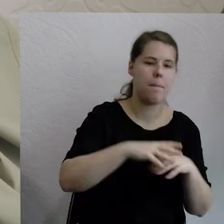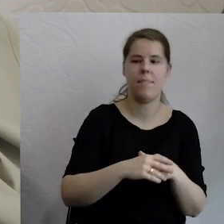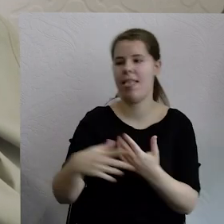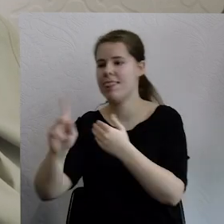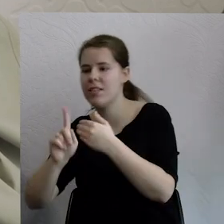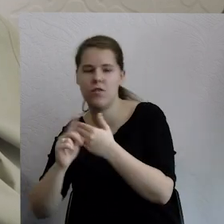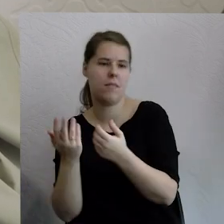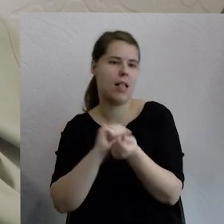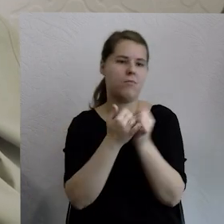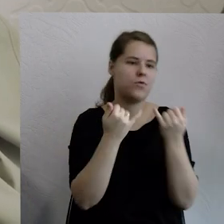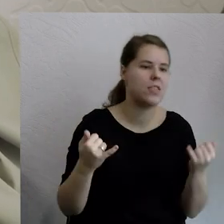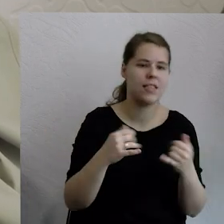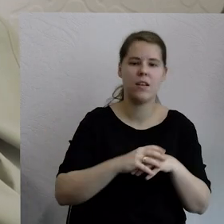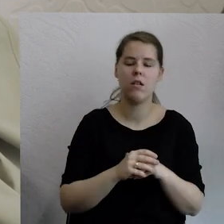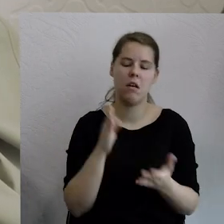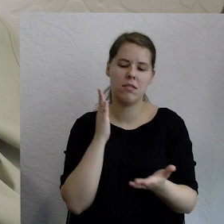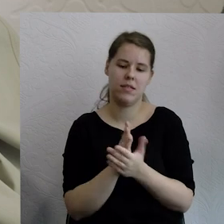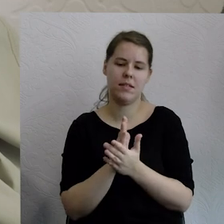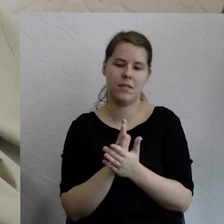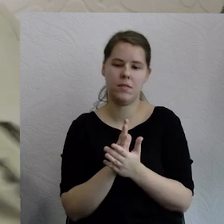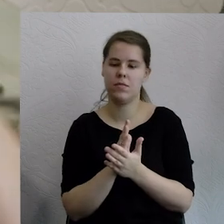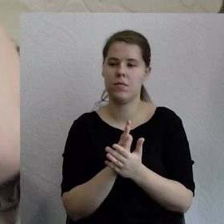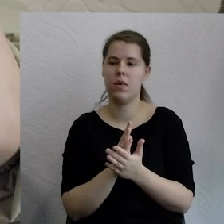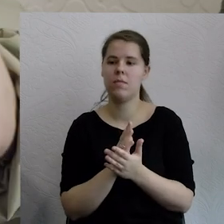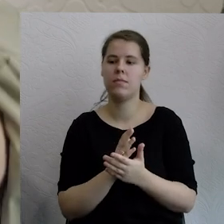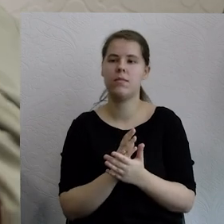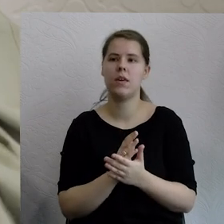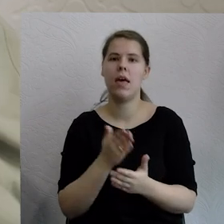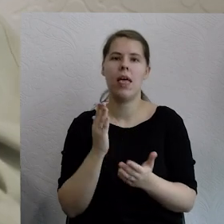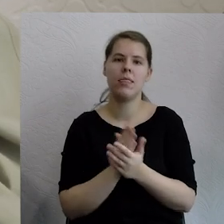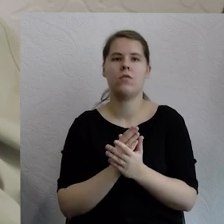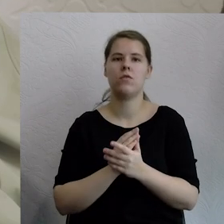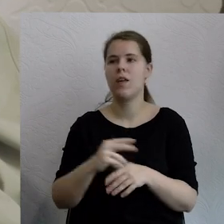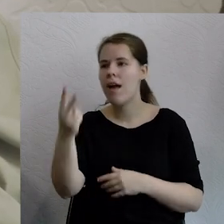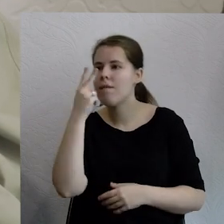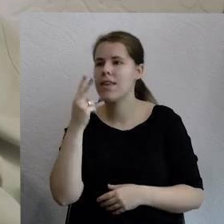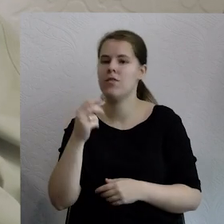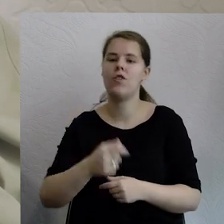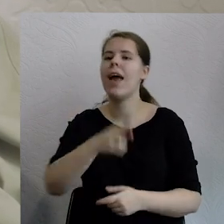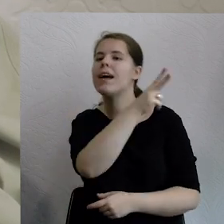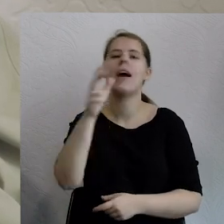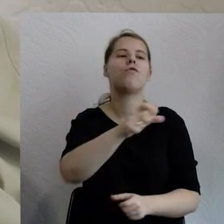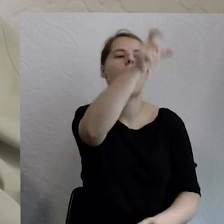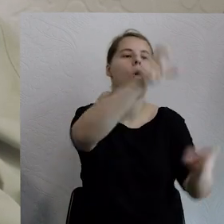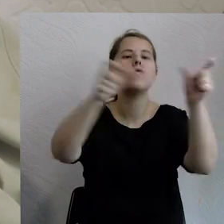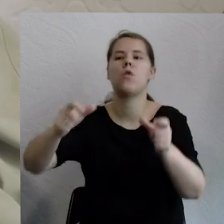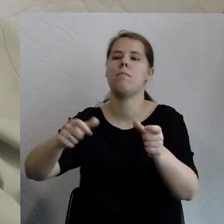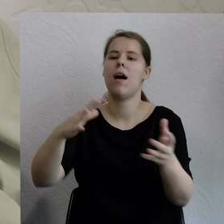tylko po prostu skupieniem jest ta sieć pojawiająca się między umysłami. Myślę, że to jest